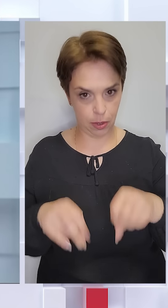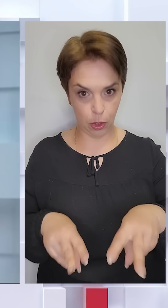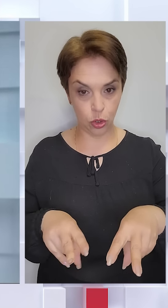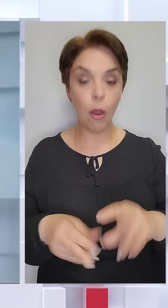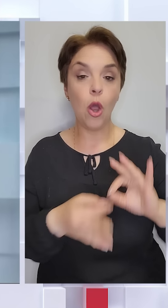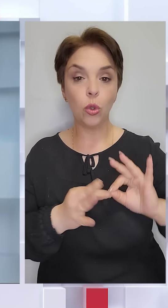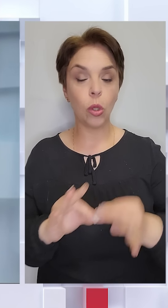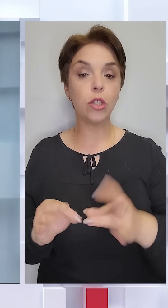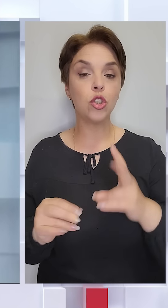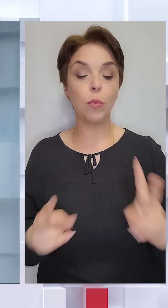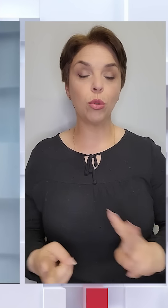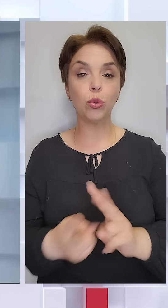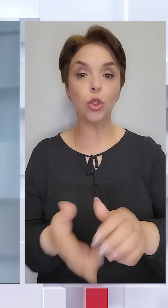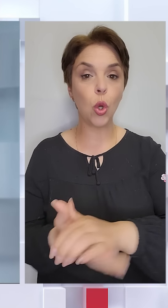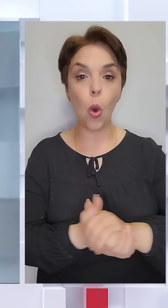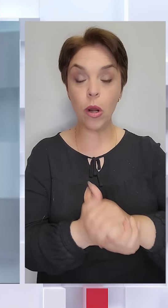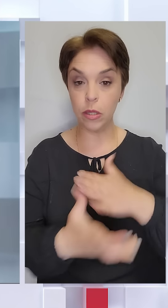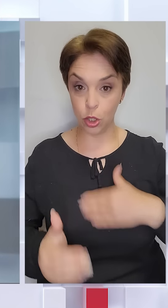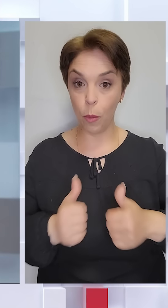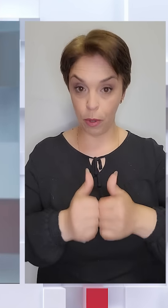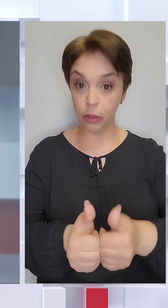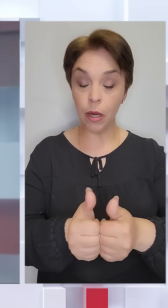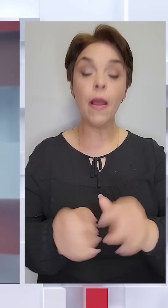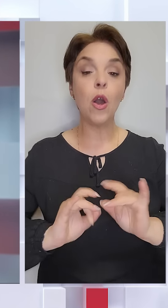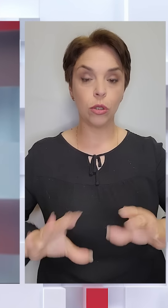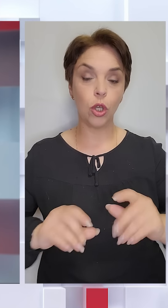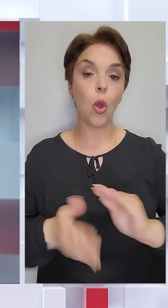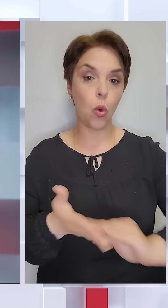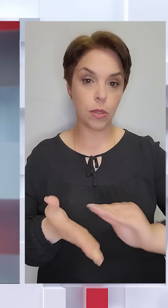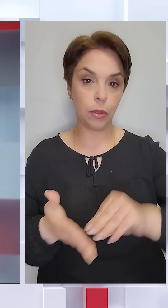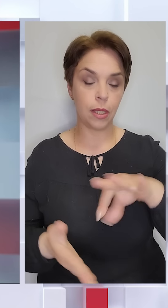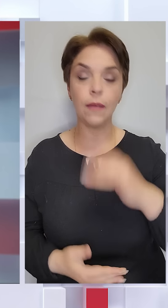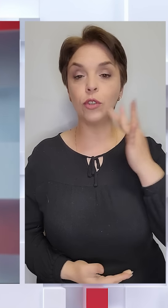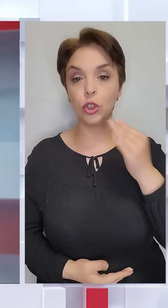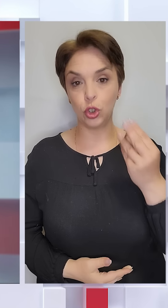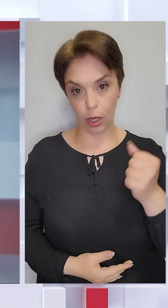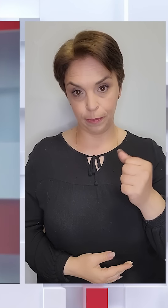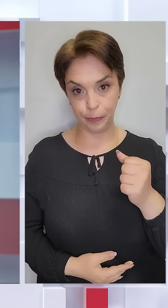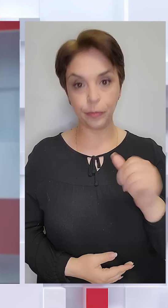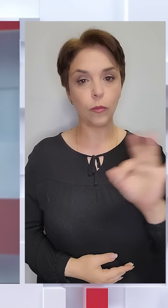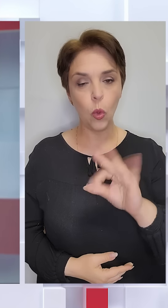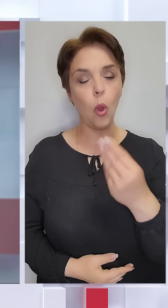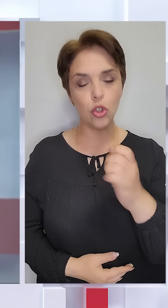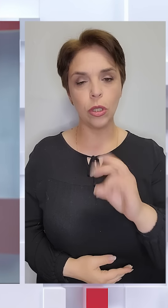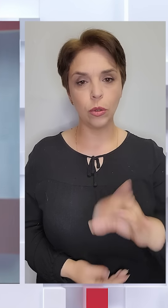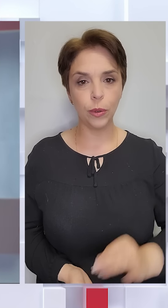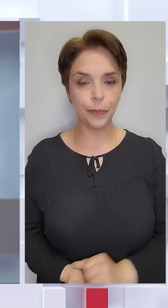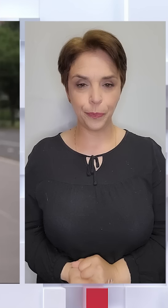Докладніше про зустріч коаліції партнерів України розкаже кореспондент КТСМ в Сполучених Штатах Ольга Кошеленко.